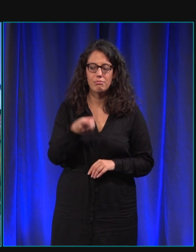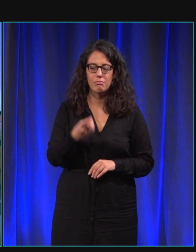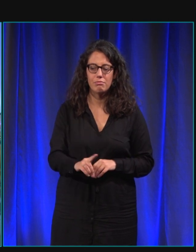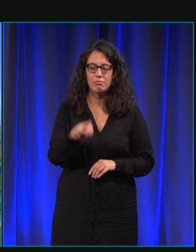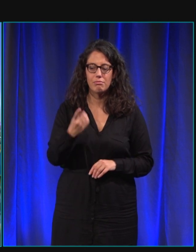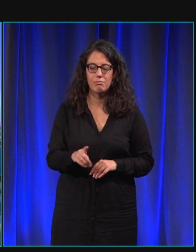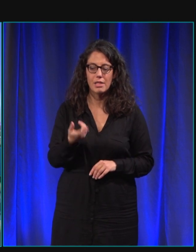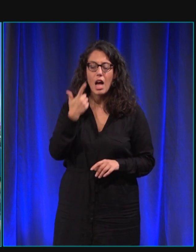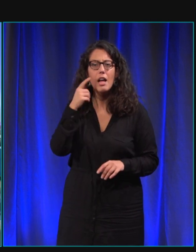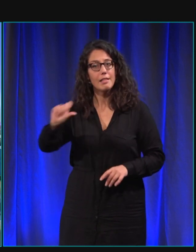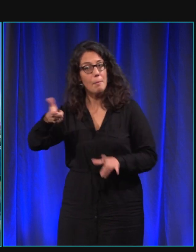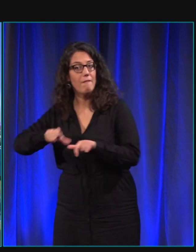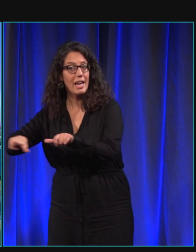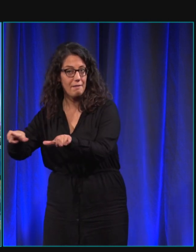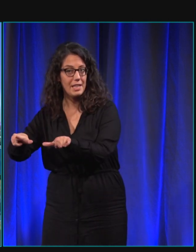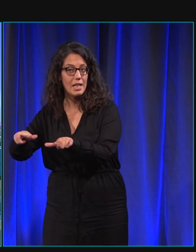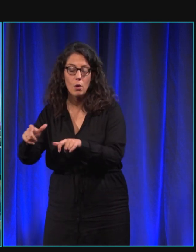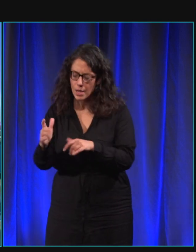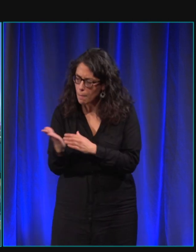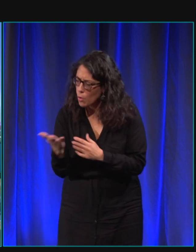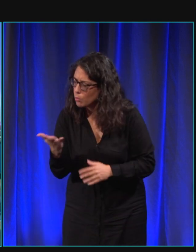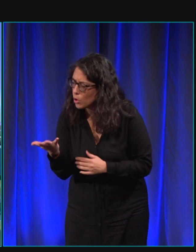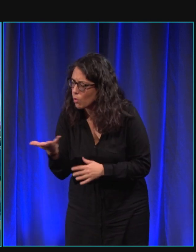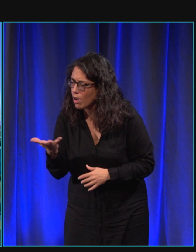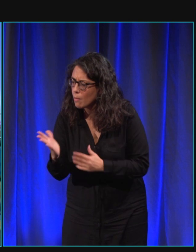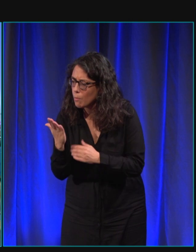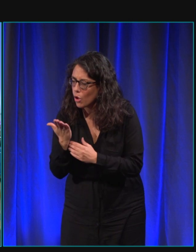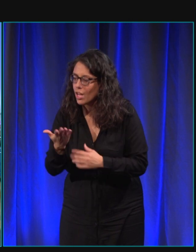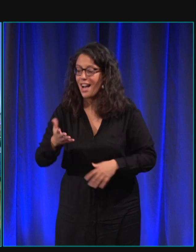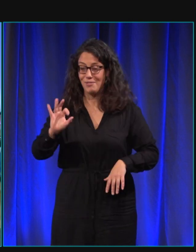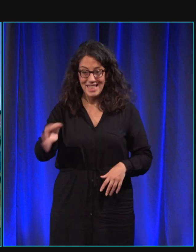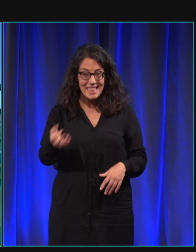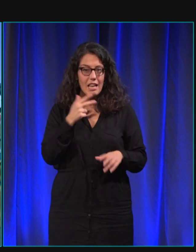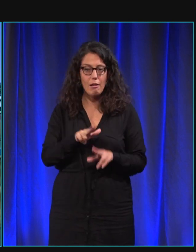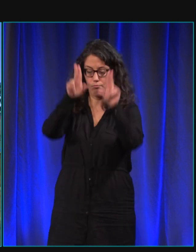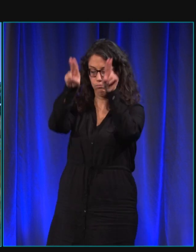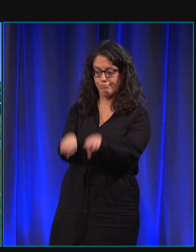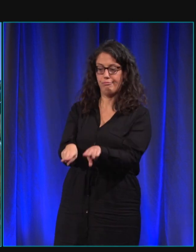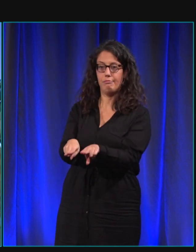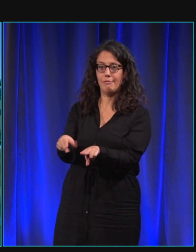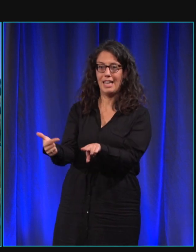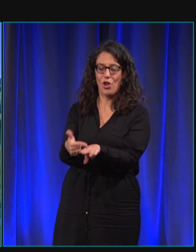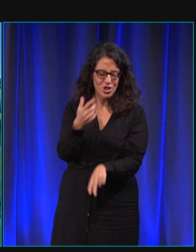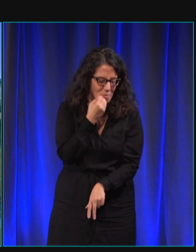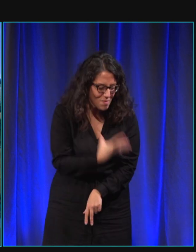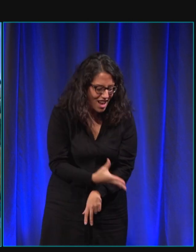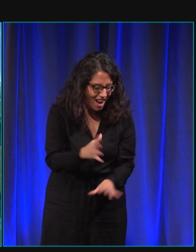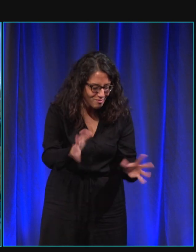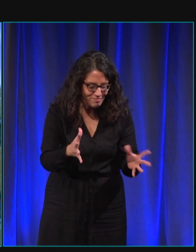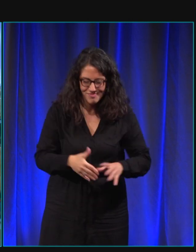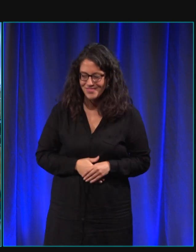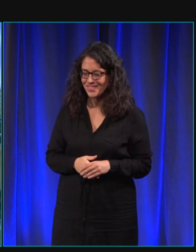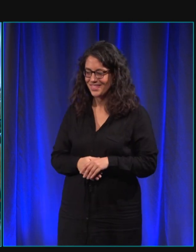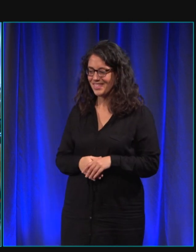Donc il va vérifier. Oui, montre. Montre. Vas-y, montre. Oui, et il met les deux pattes. C'est très bien. Oui,